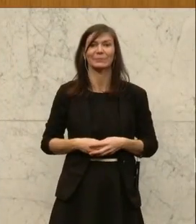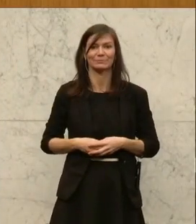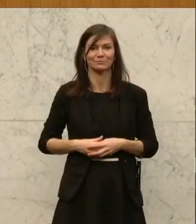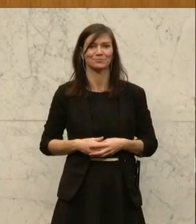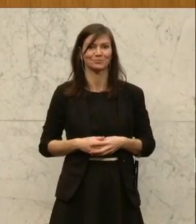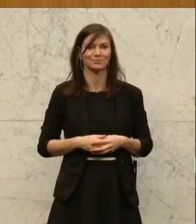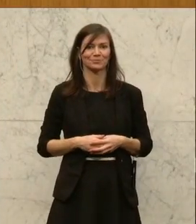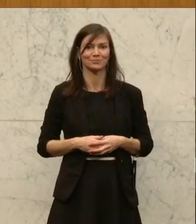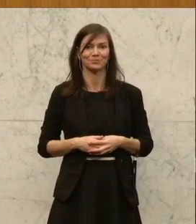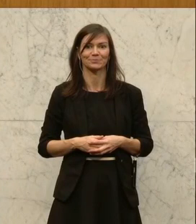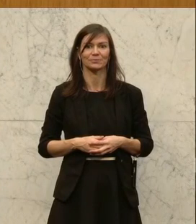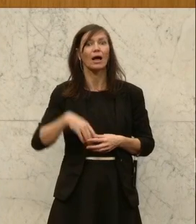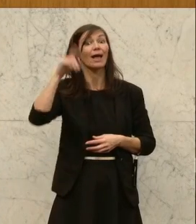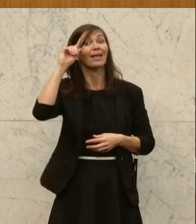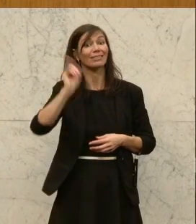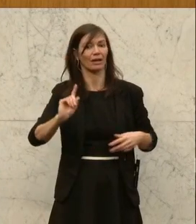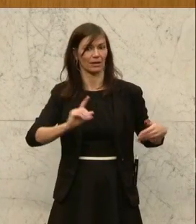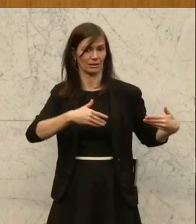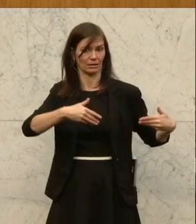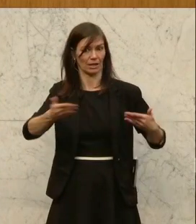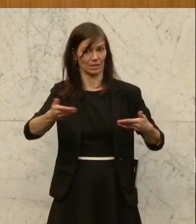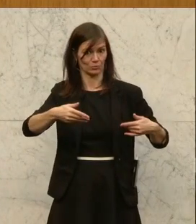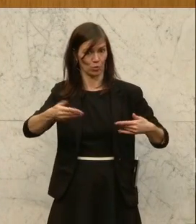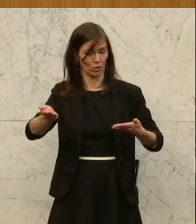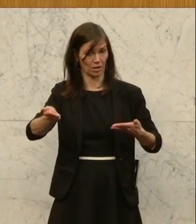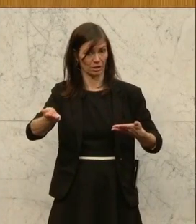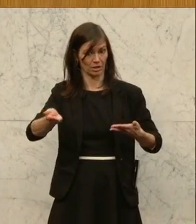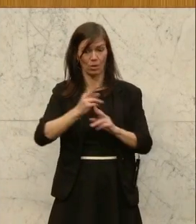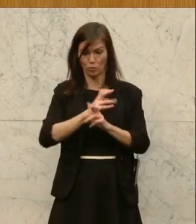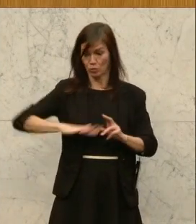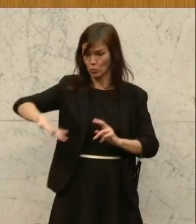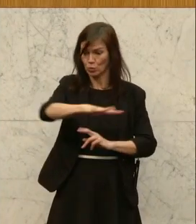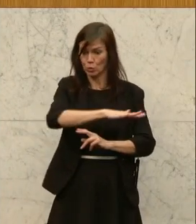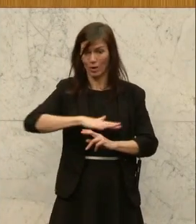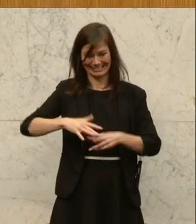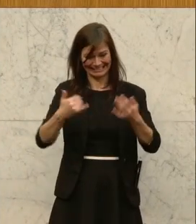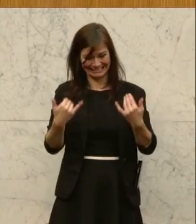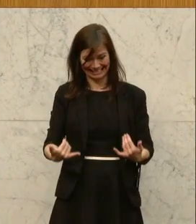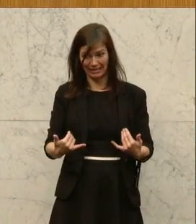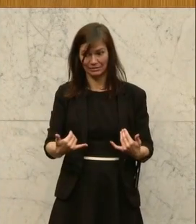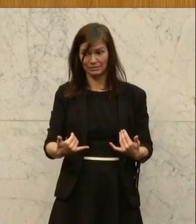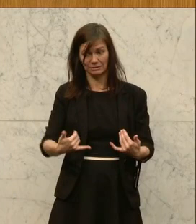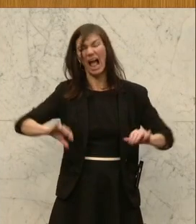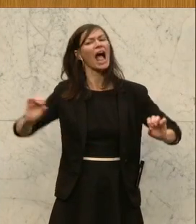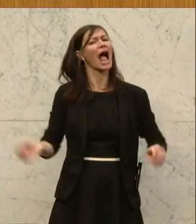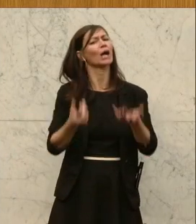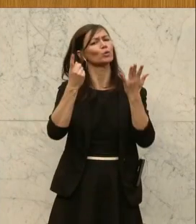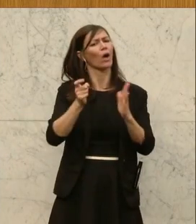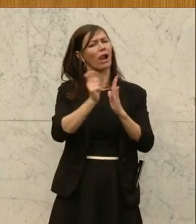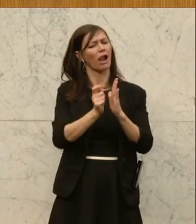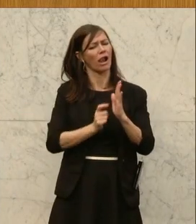Vorsitzende der Arbeitsgemeinschaft österreichischer Bäuerinnen. In Österreich unter den aktuell geltenden Vorschriften so